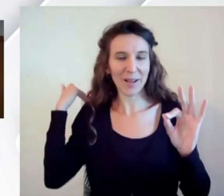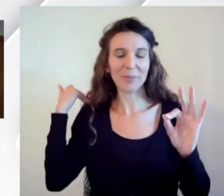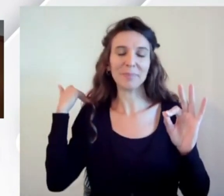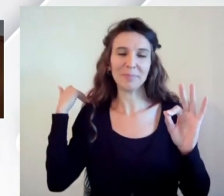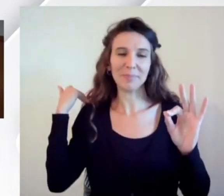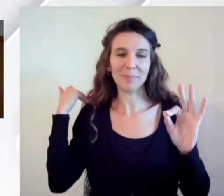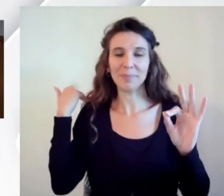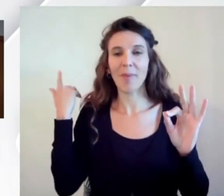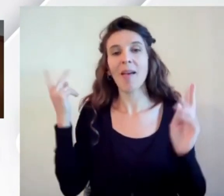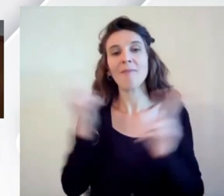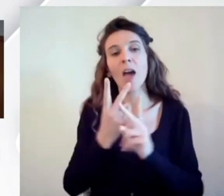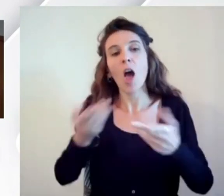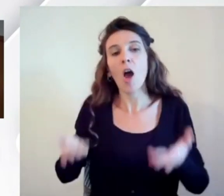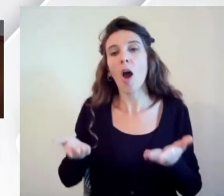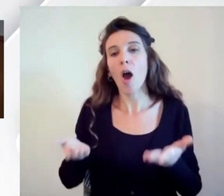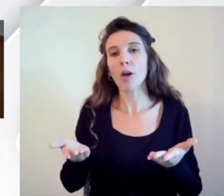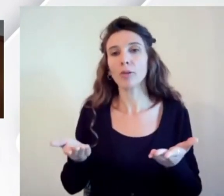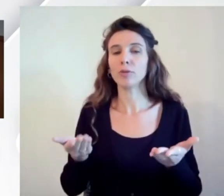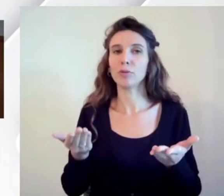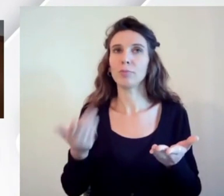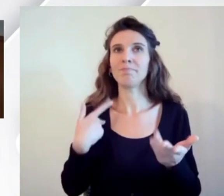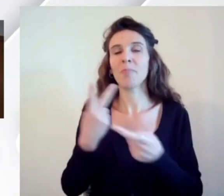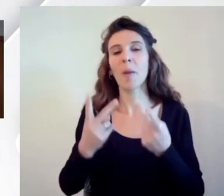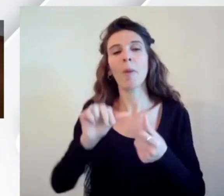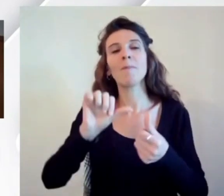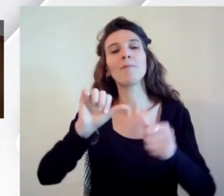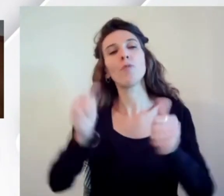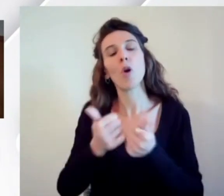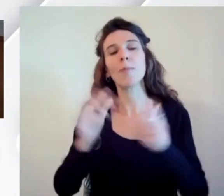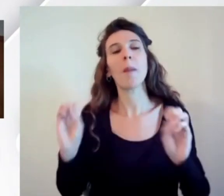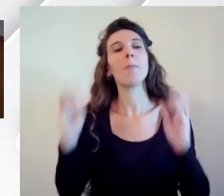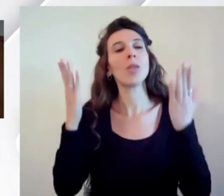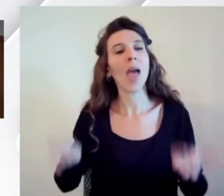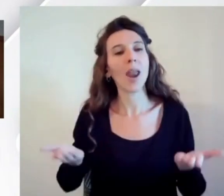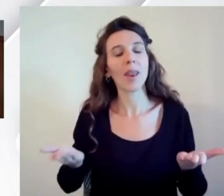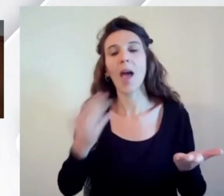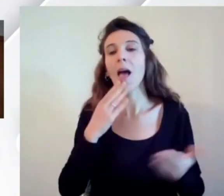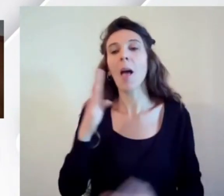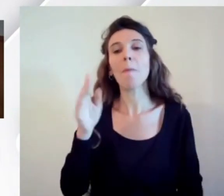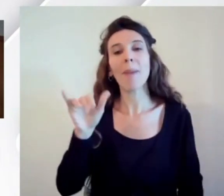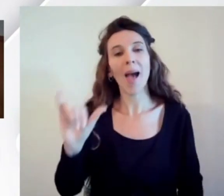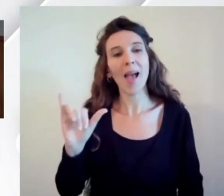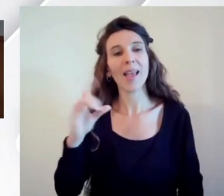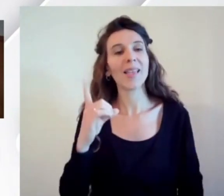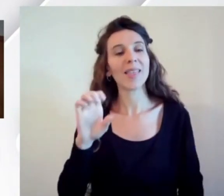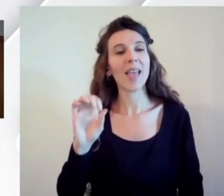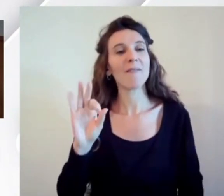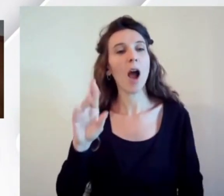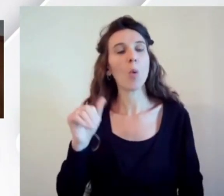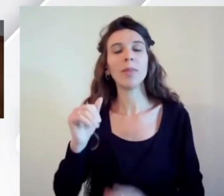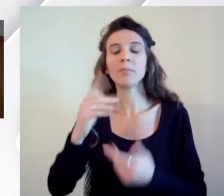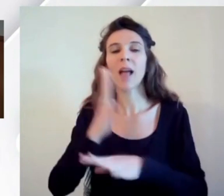in maniera un po' più, diciamo così, moderna, by default, ossia bisogna